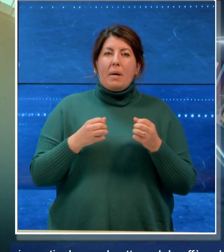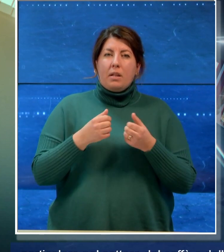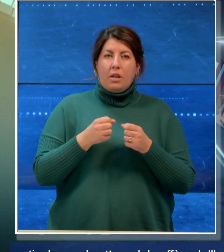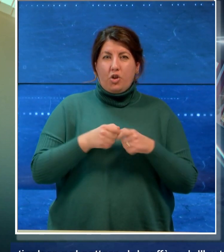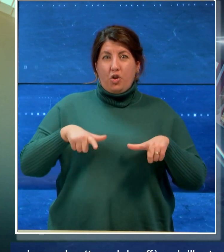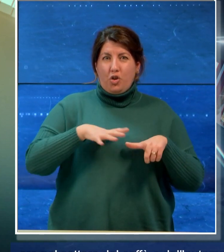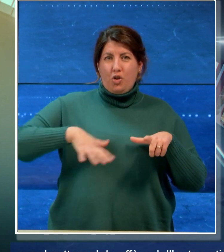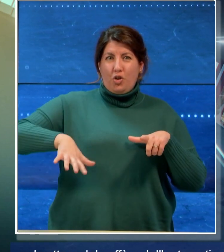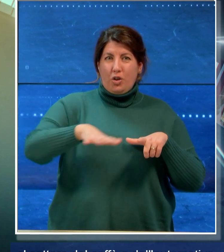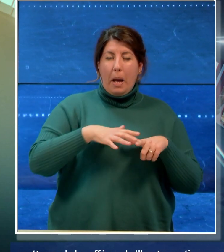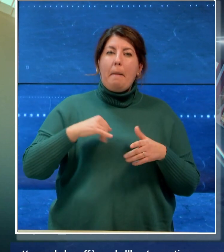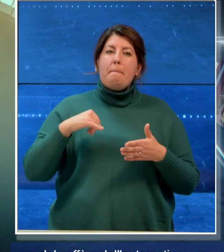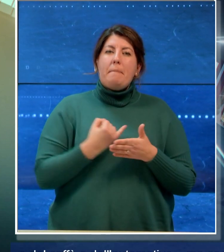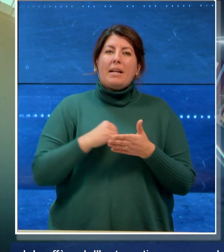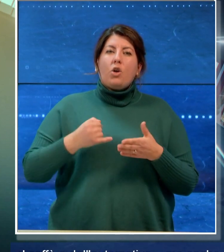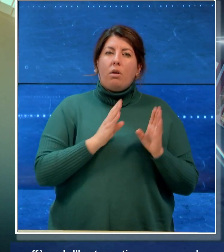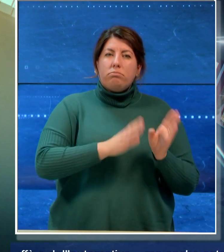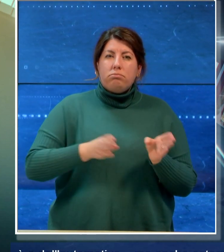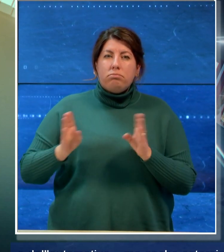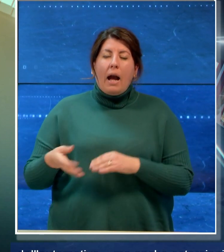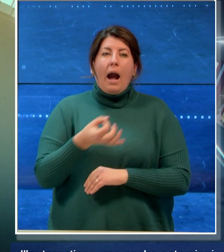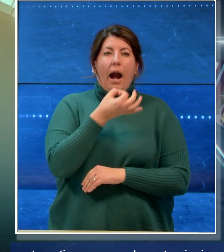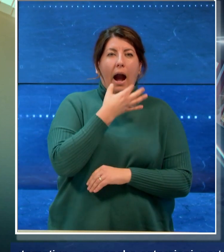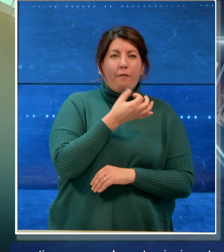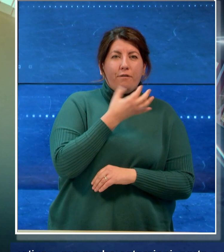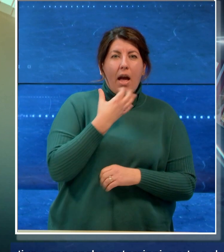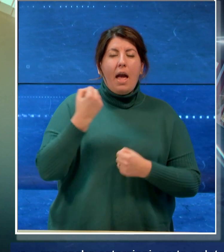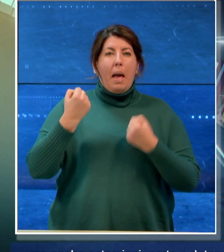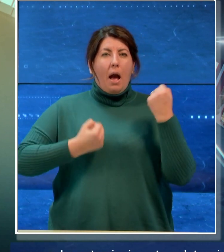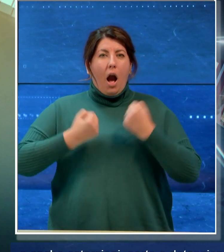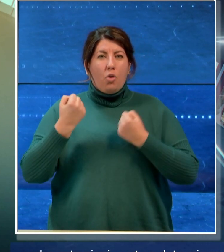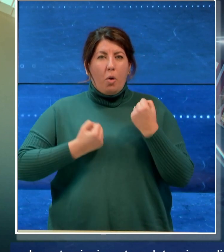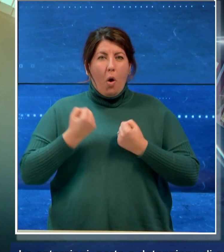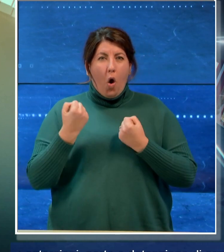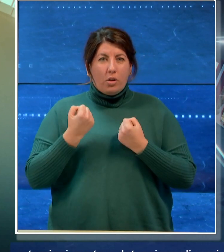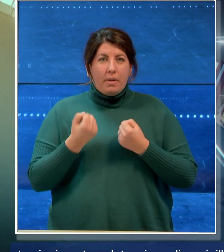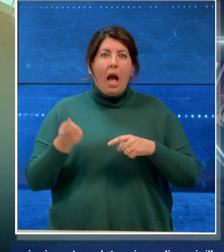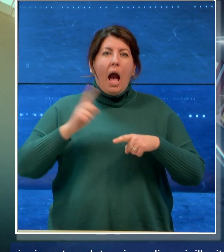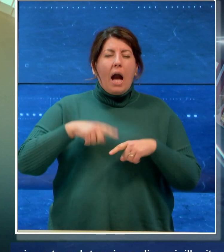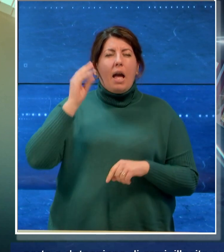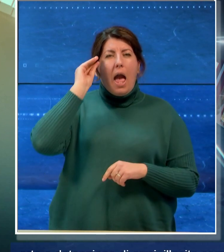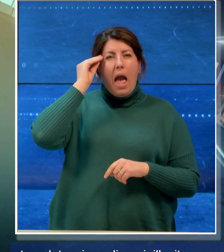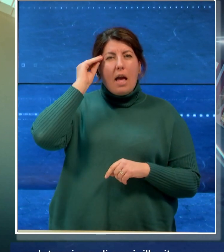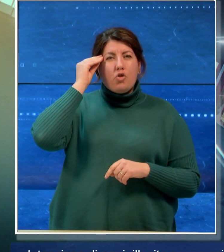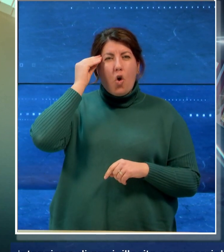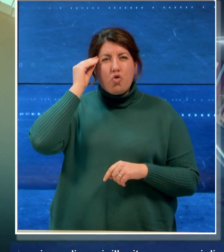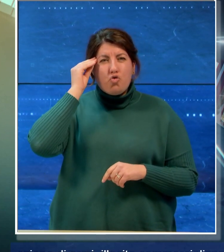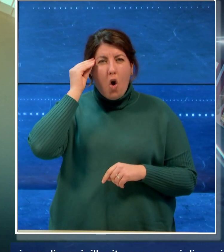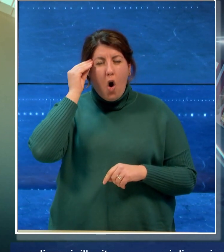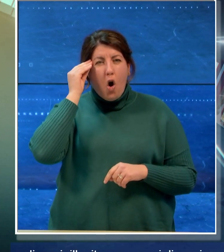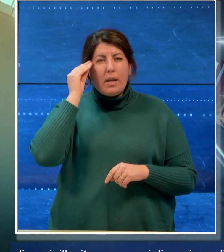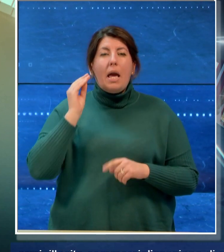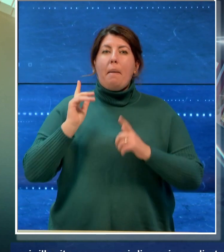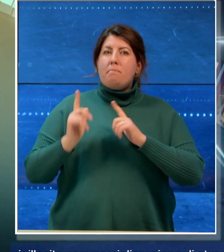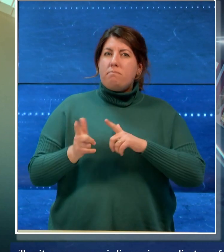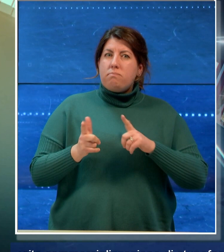particolare nel settore del caffè e dell'automotive ma anche estorsioni, porto